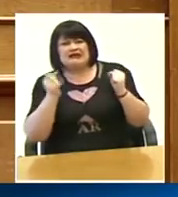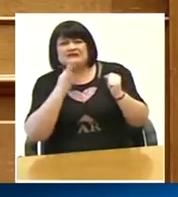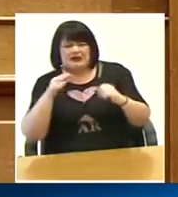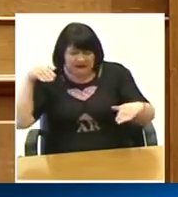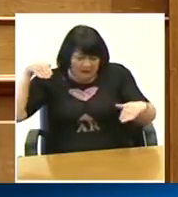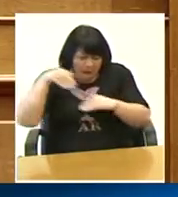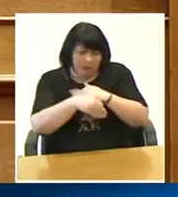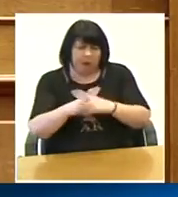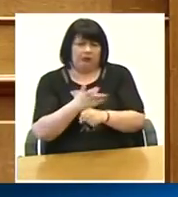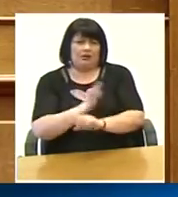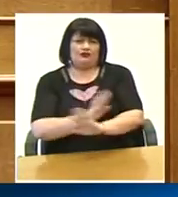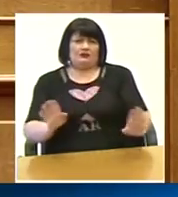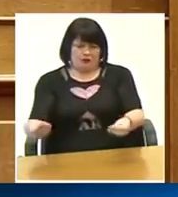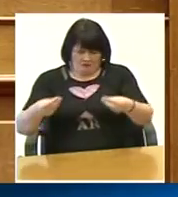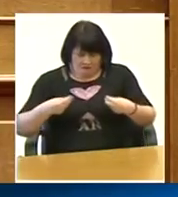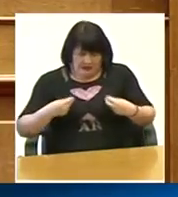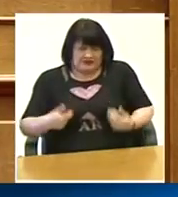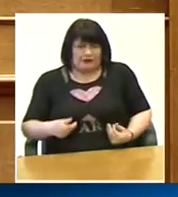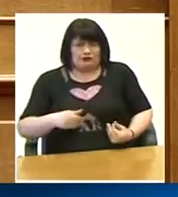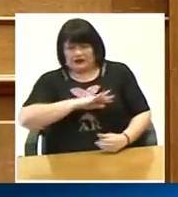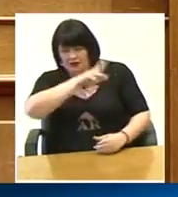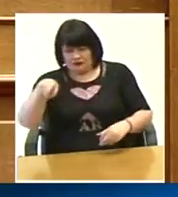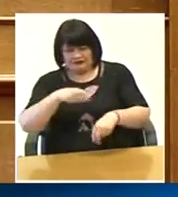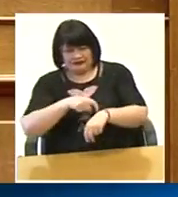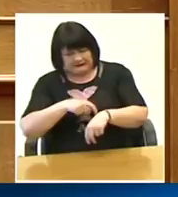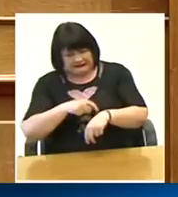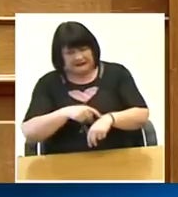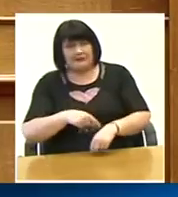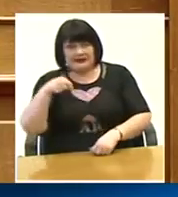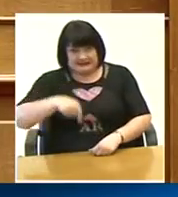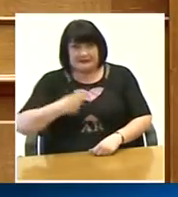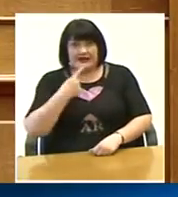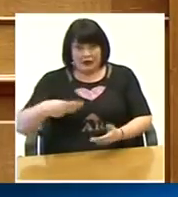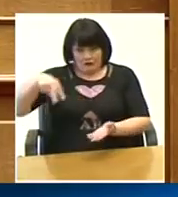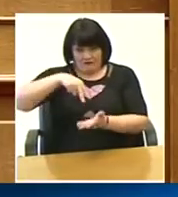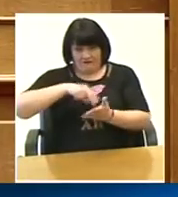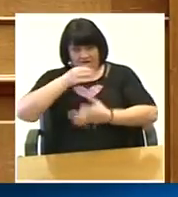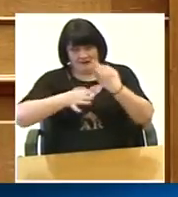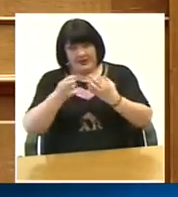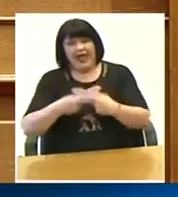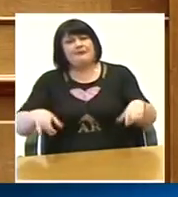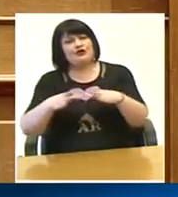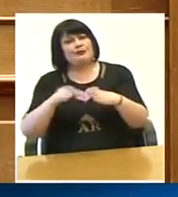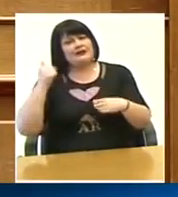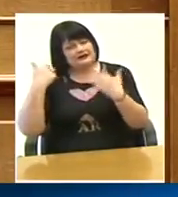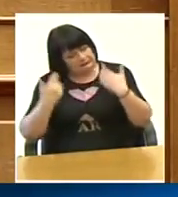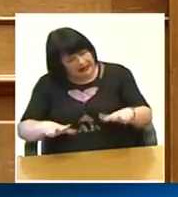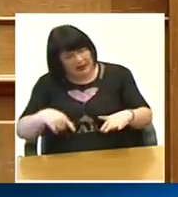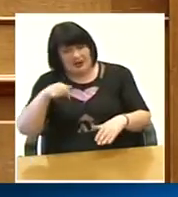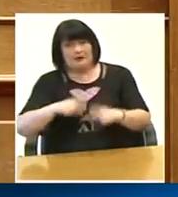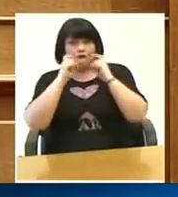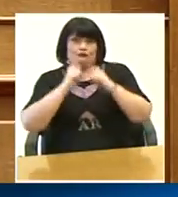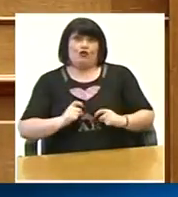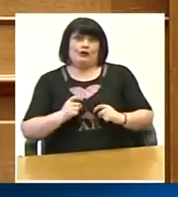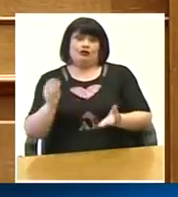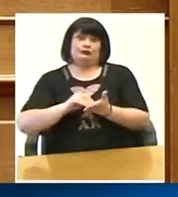λειτουργικά. Λοιπόν, εγώ σήμερα ανακοινώνω και από αυτό το βήμα τα είπα και στην Επιτροπή αλλά θεωρώ υποχρέωσή